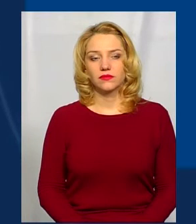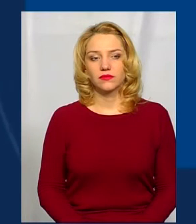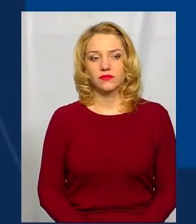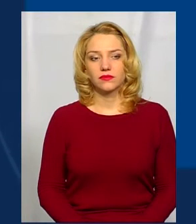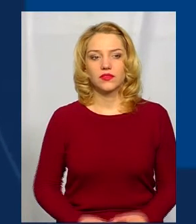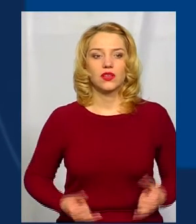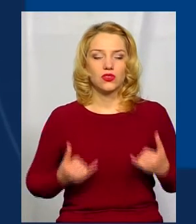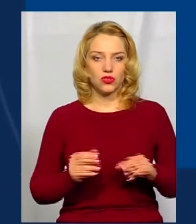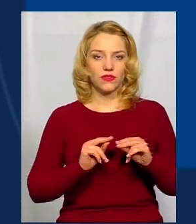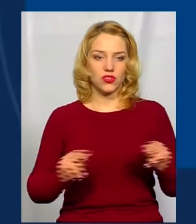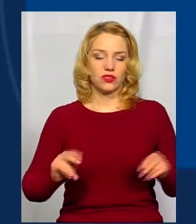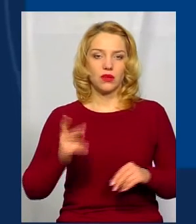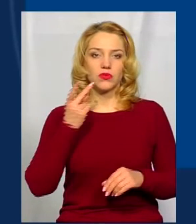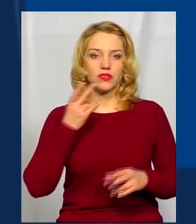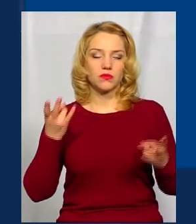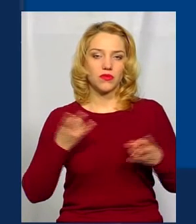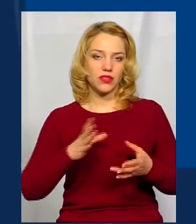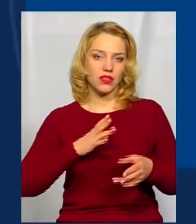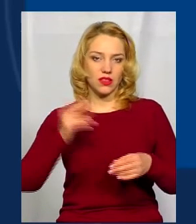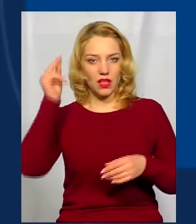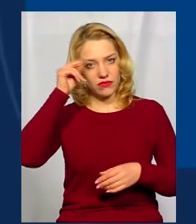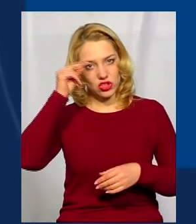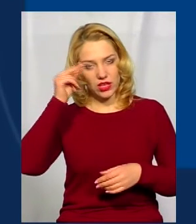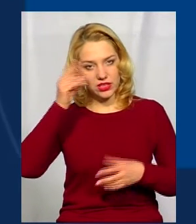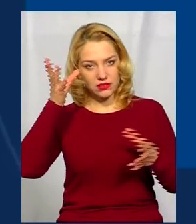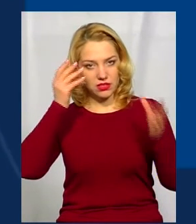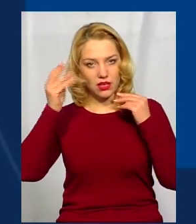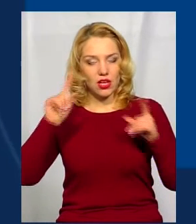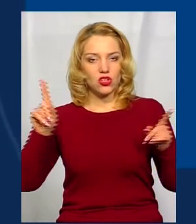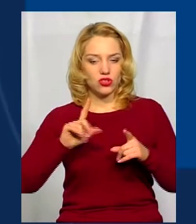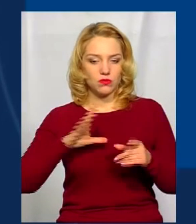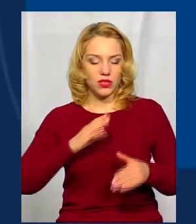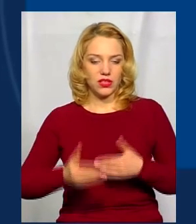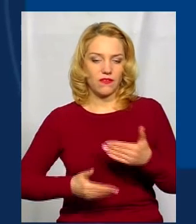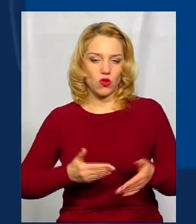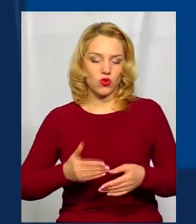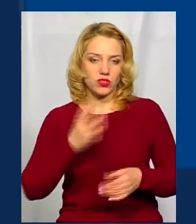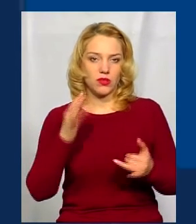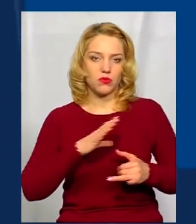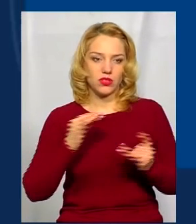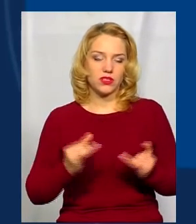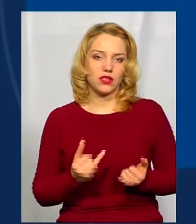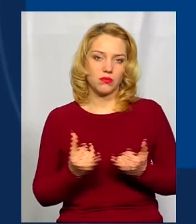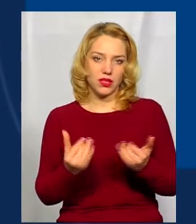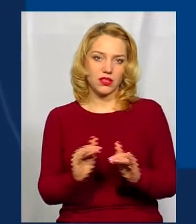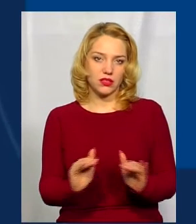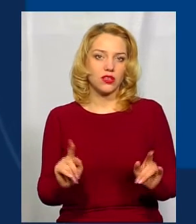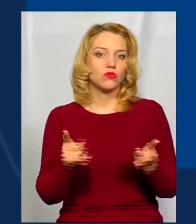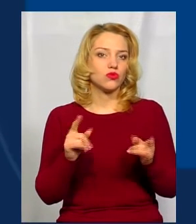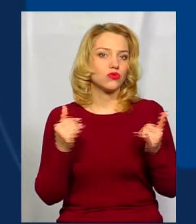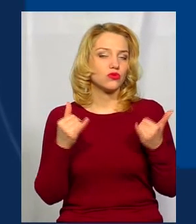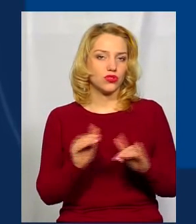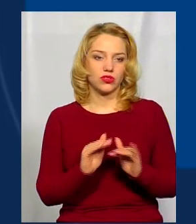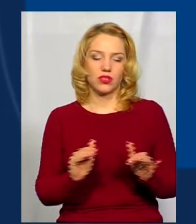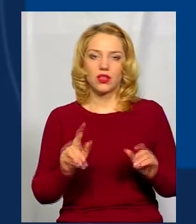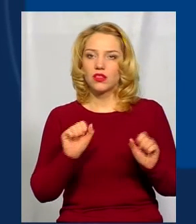Сучасний вчитель постійно повинен навчатися, щоб йти в ногу з часом і бути цікавим для дітей. Адже сучасних дітей